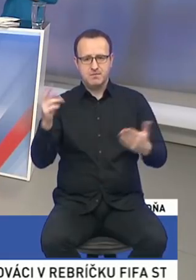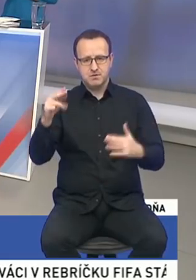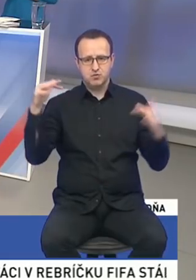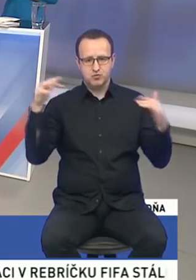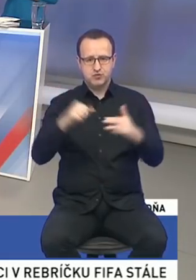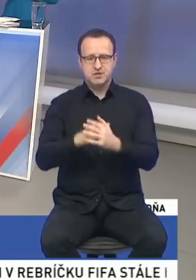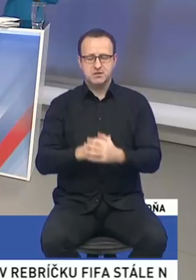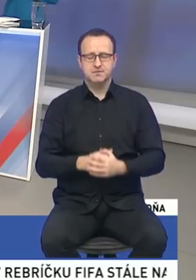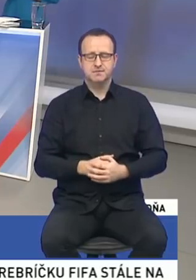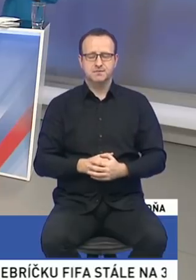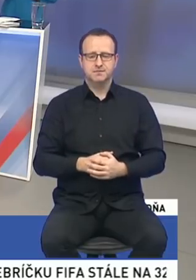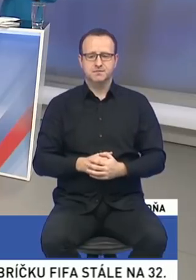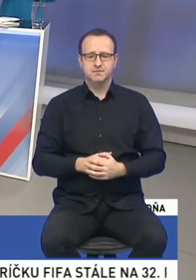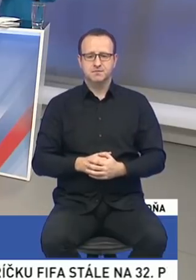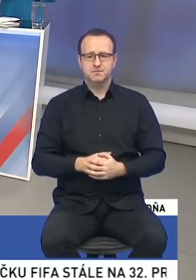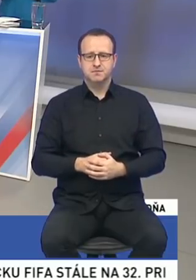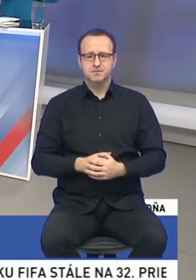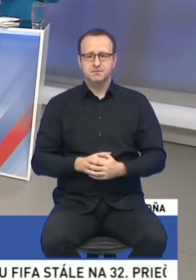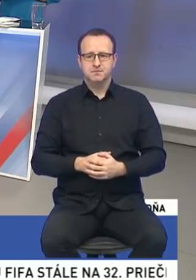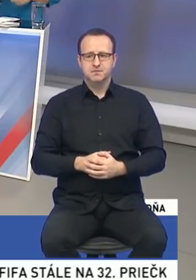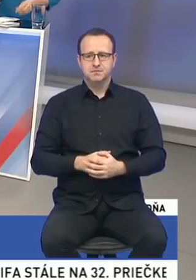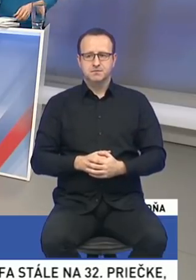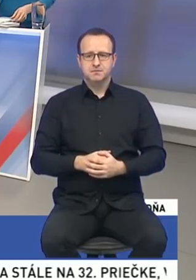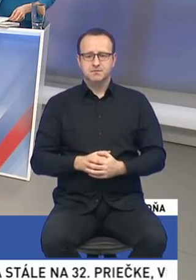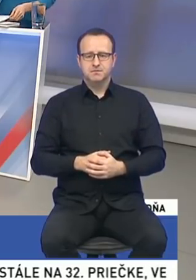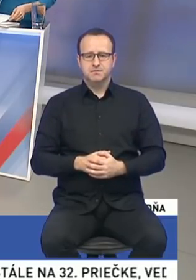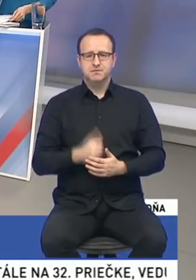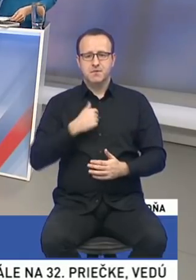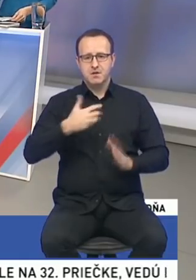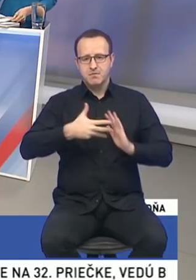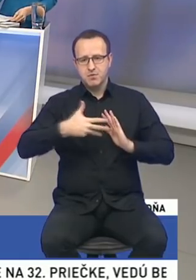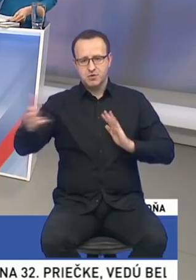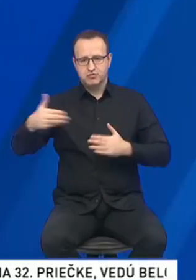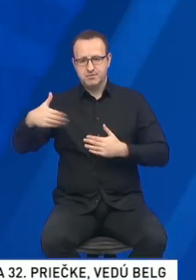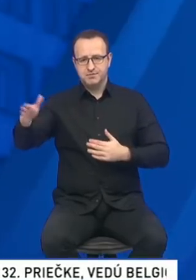účasť a želám ešte pekný večer. Pekný večer, právim. Pekný večer. No a my pokračujeme ďalej.